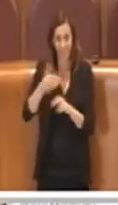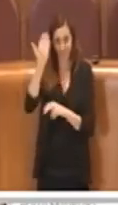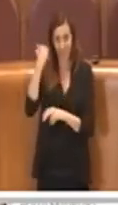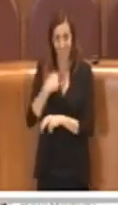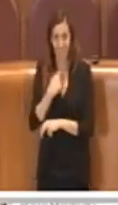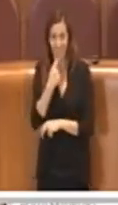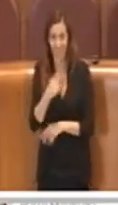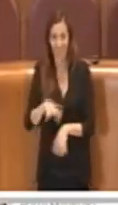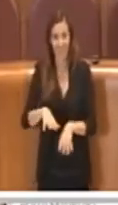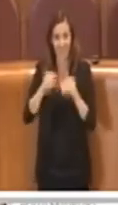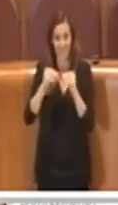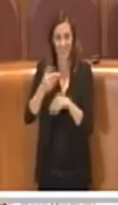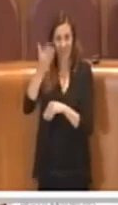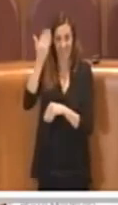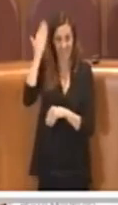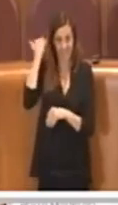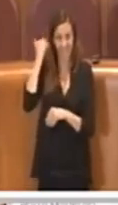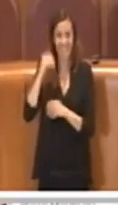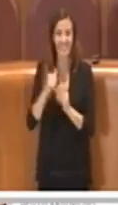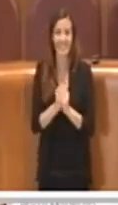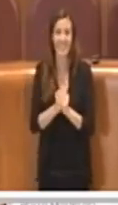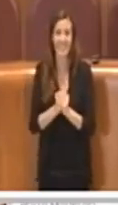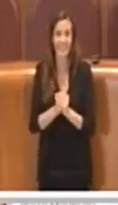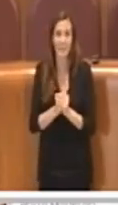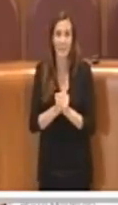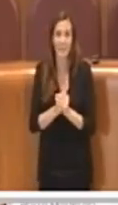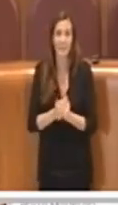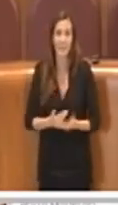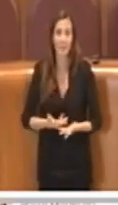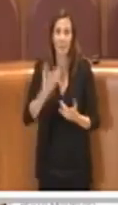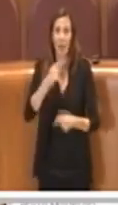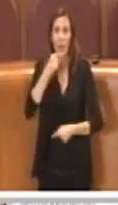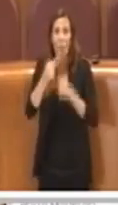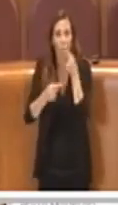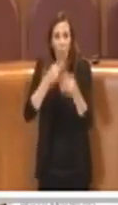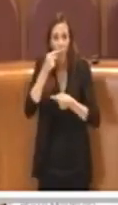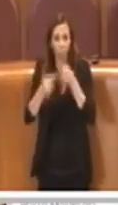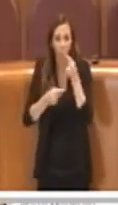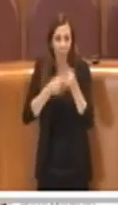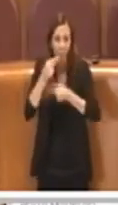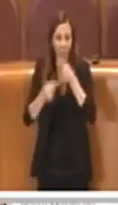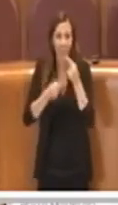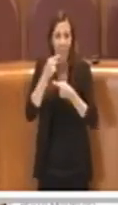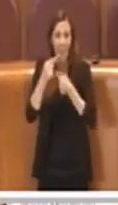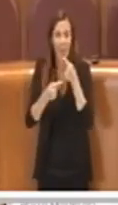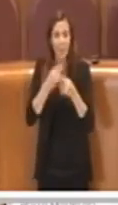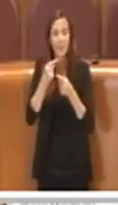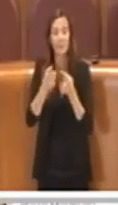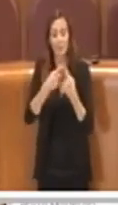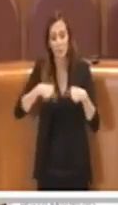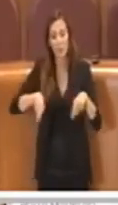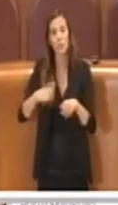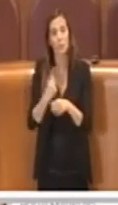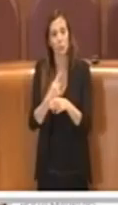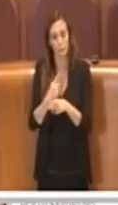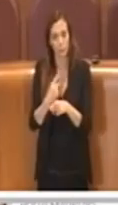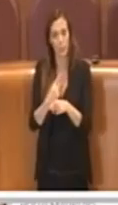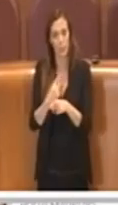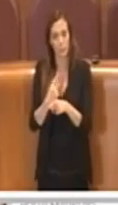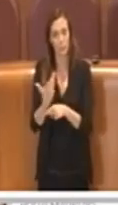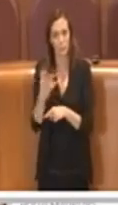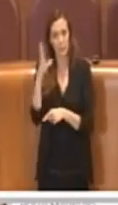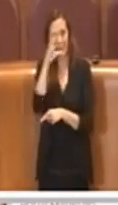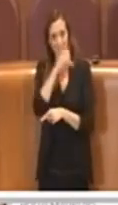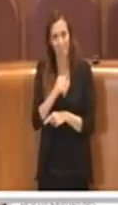'inizio, e spenta, si lego finalmente, di quelle polemiche strumentali, si deve prendere atto che essa avrebbe dovuto